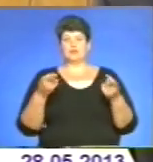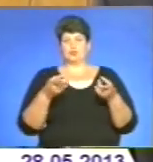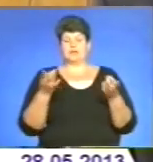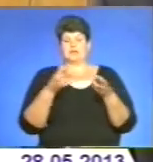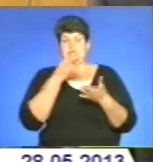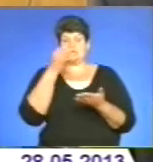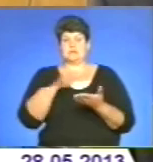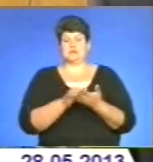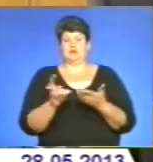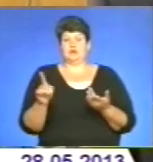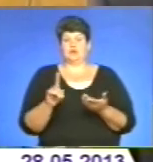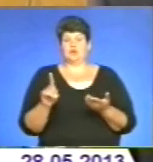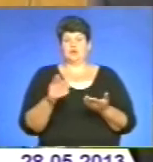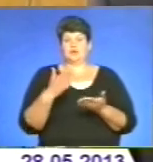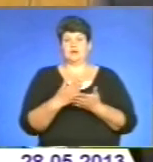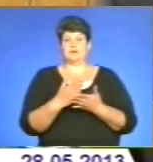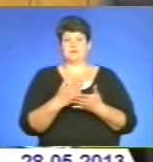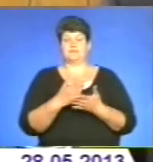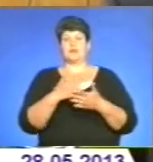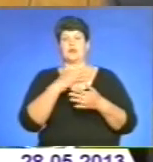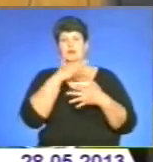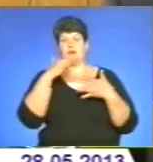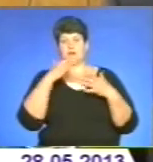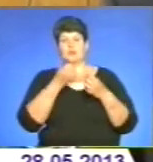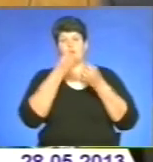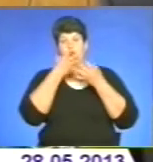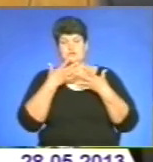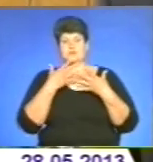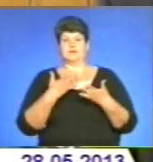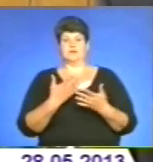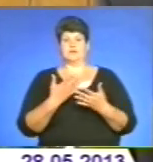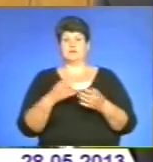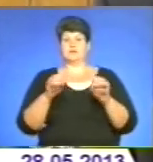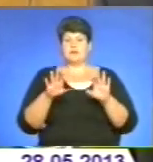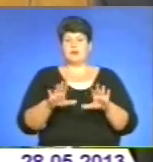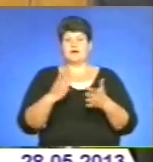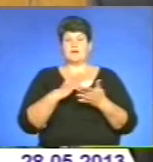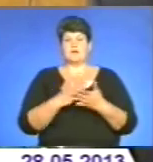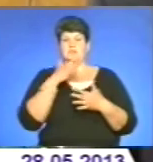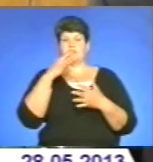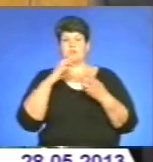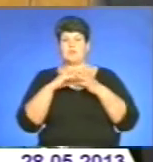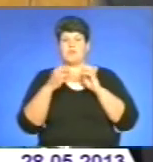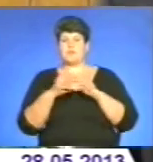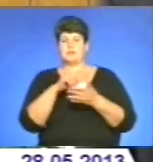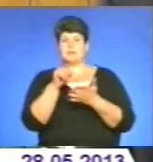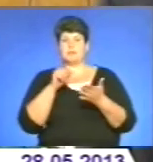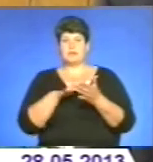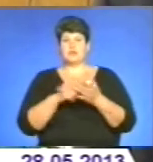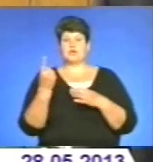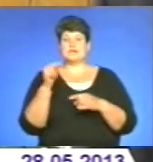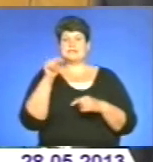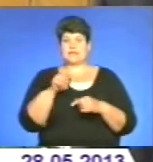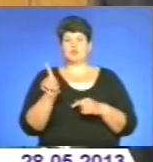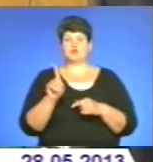знову ж таки, є цілий ряд і позитивних зрушень, але знову ж таки є цілий ряд проблемних питань. Одне із тих, що,